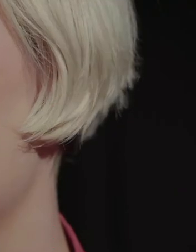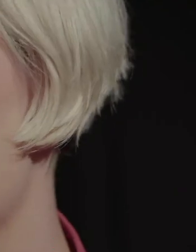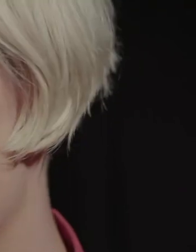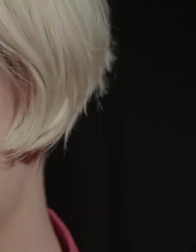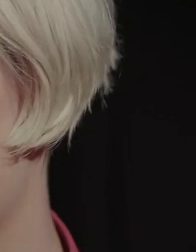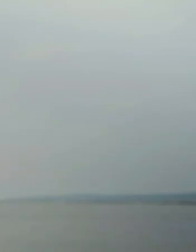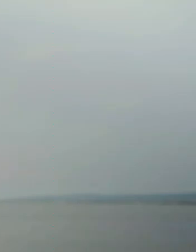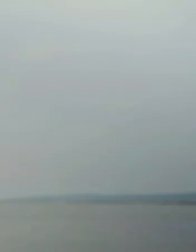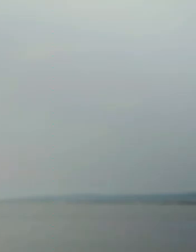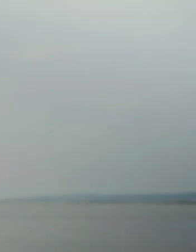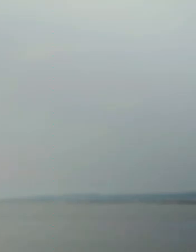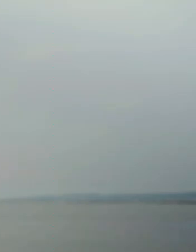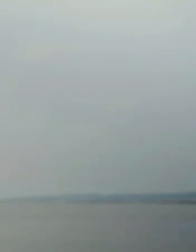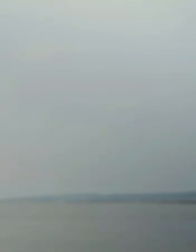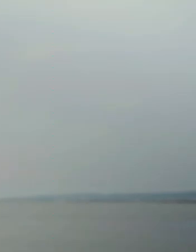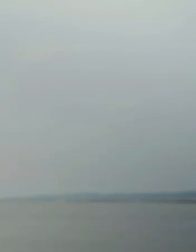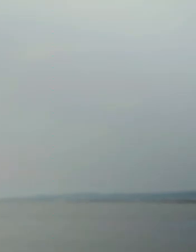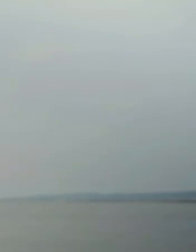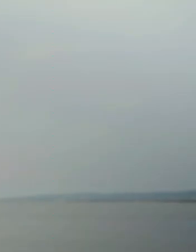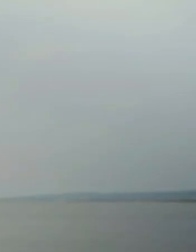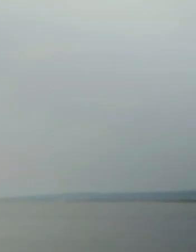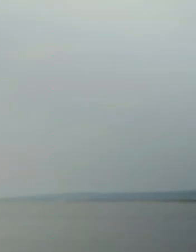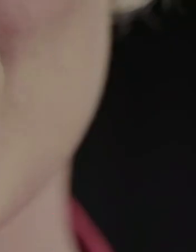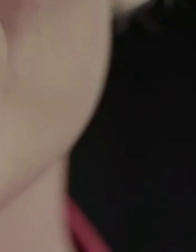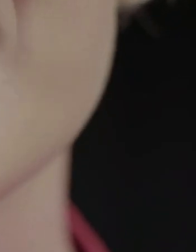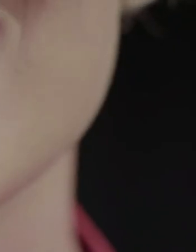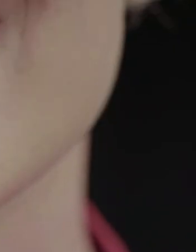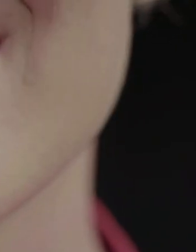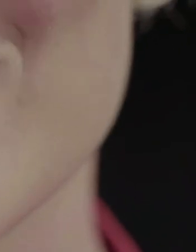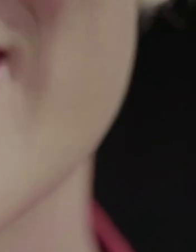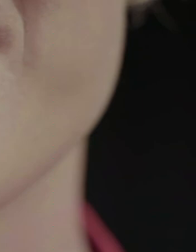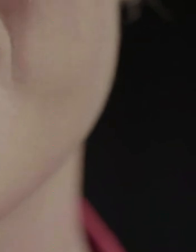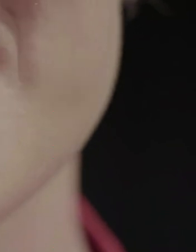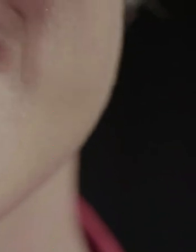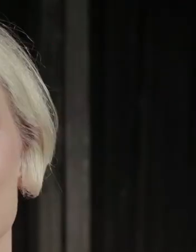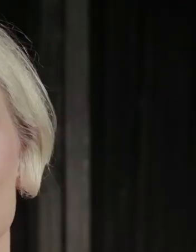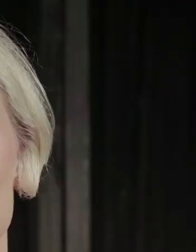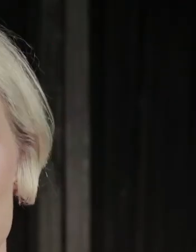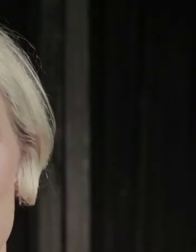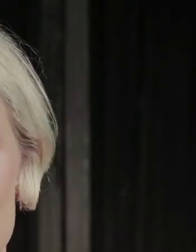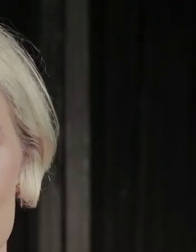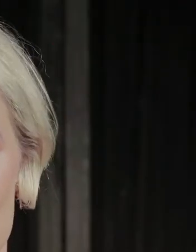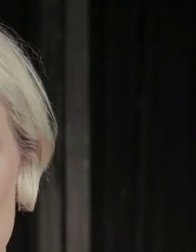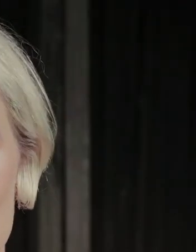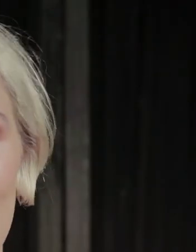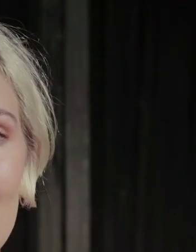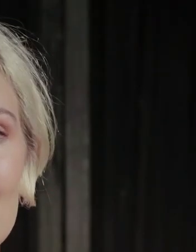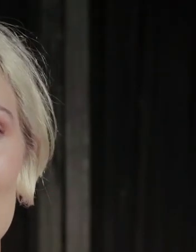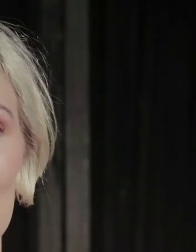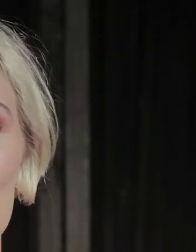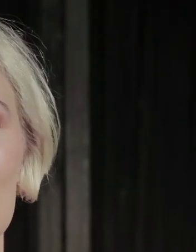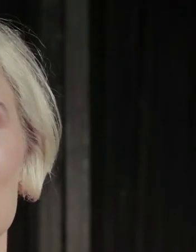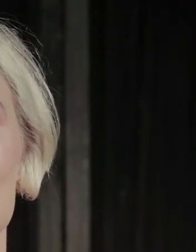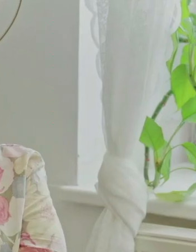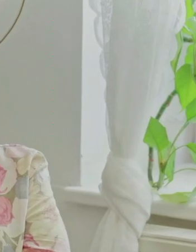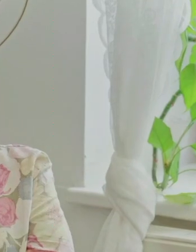wenn man miteinander spricht. Tut man das, was wichtig ist? Kommt zum Essen, stell dich vor. Was uns verbindet, ist Humor, lachend,